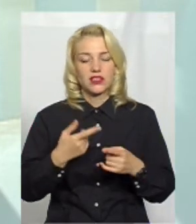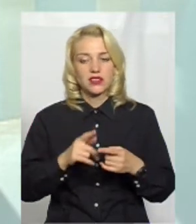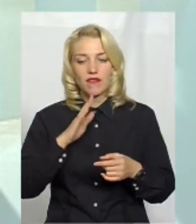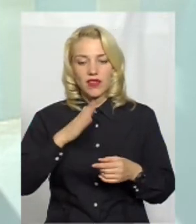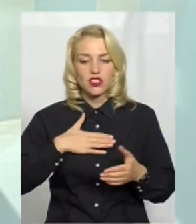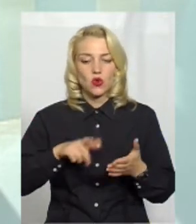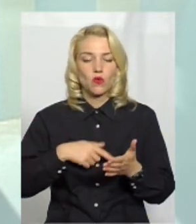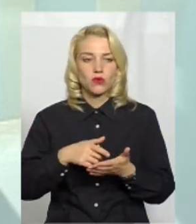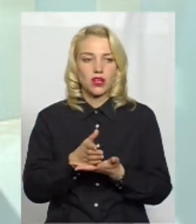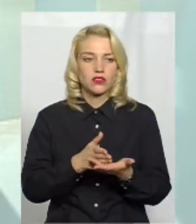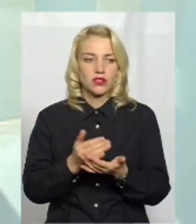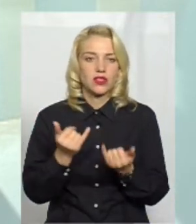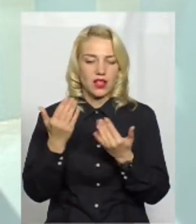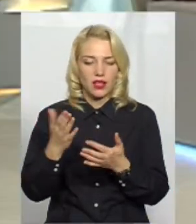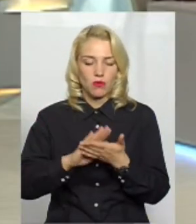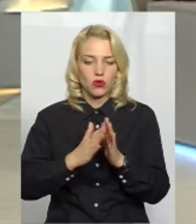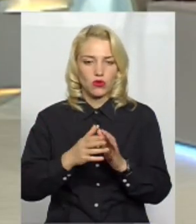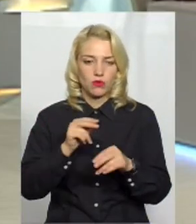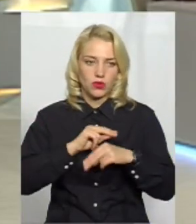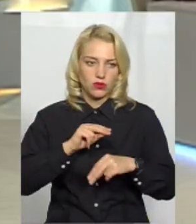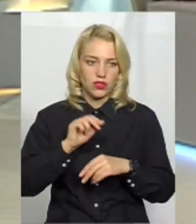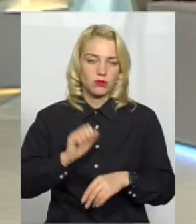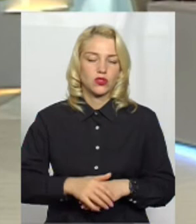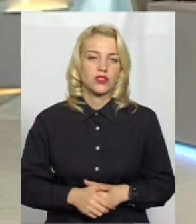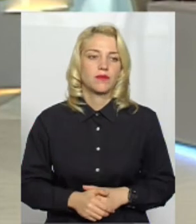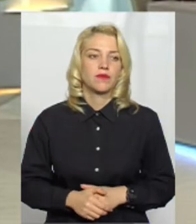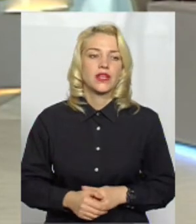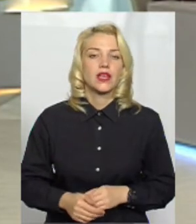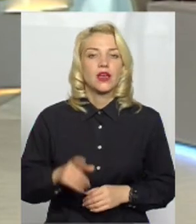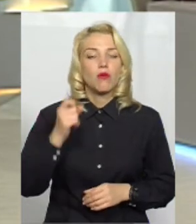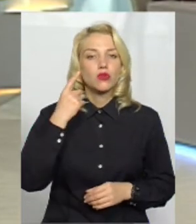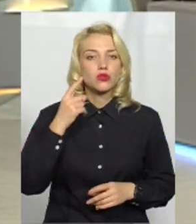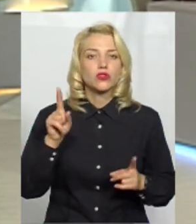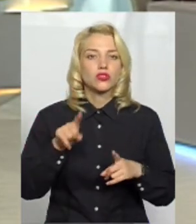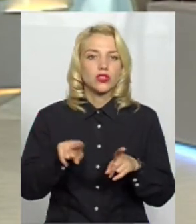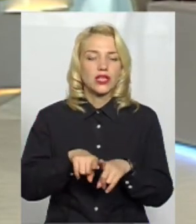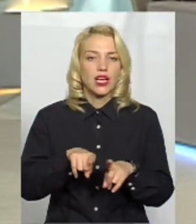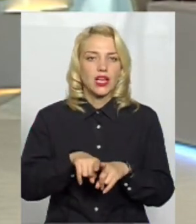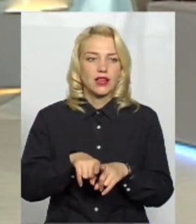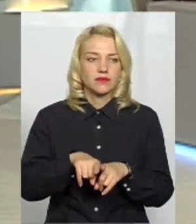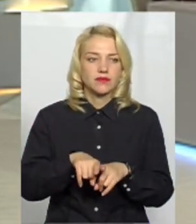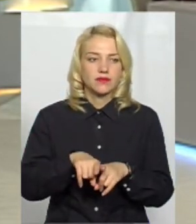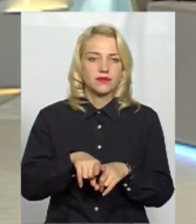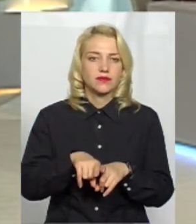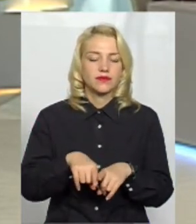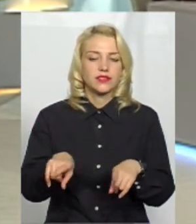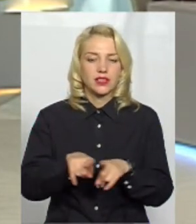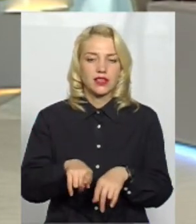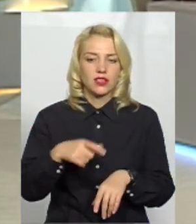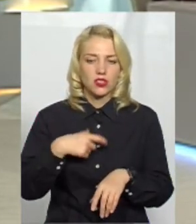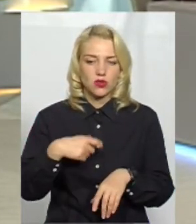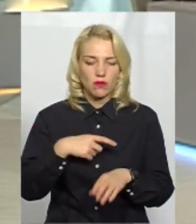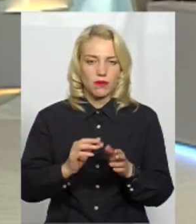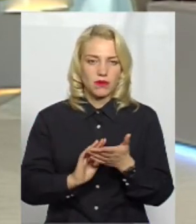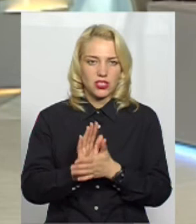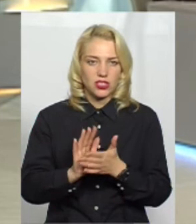служби, і по договору можна працювати. Так, так. І от почули, що так собі прожилися